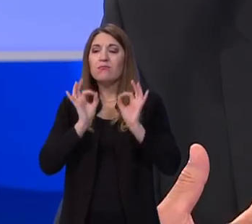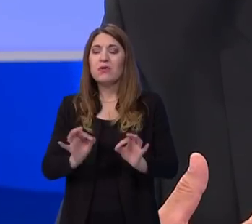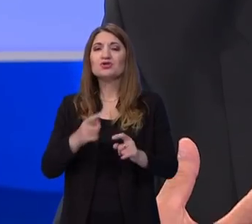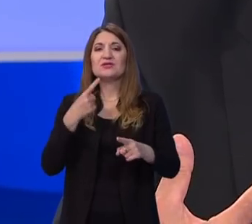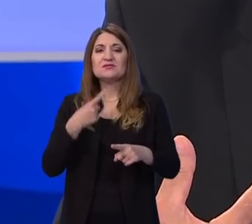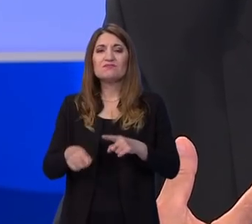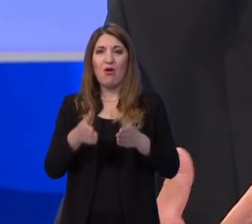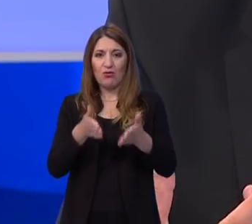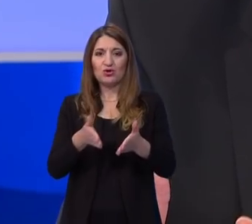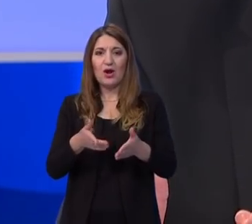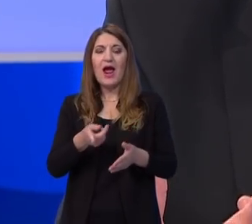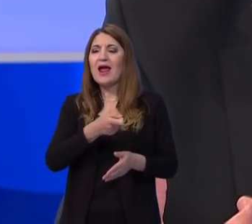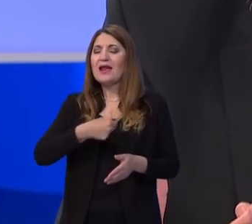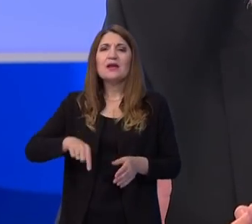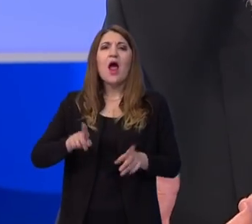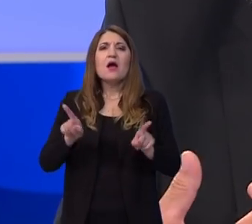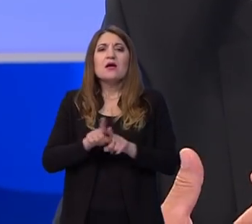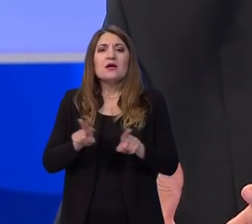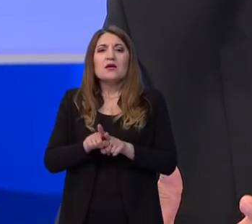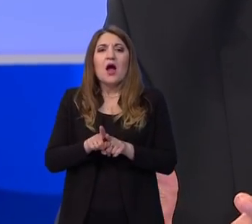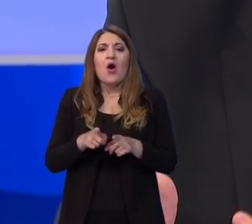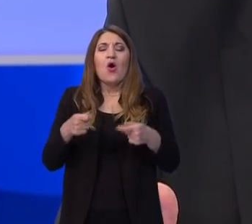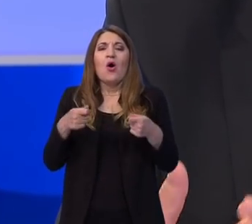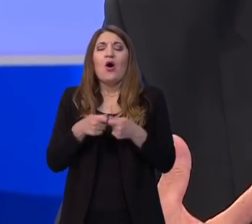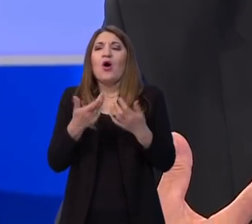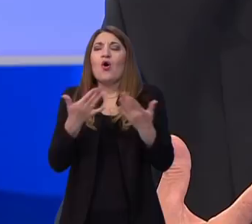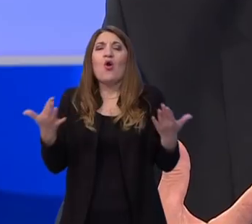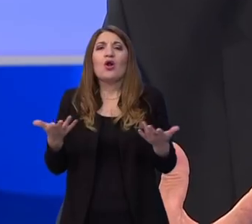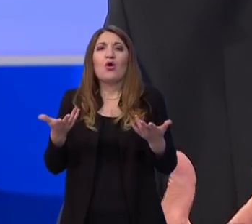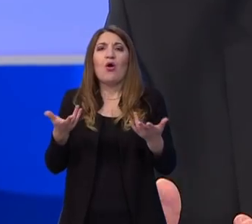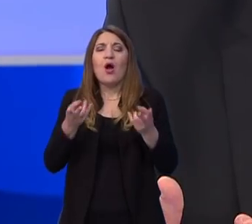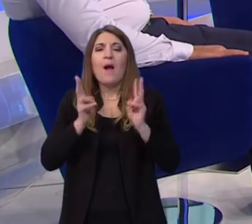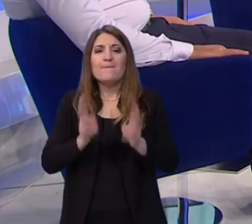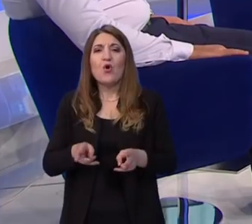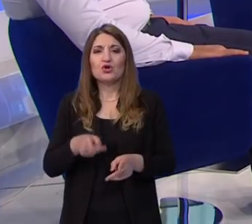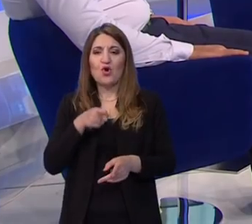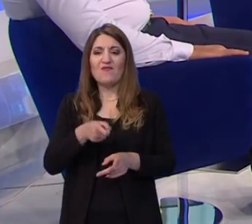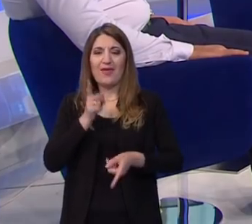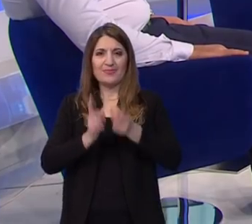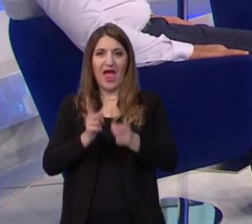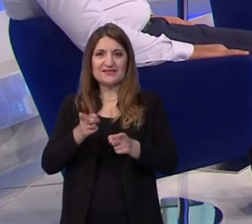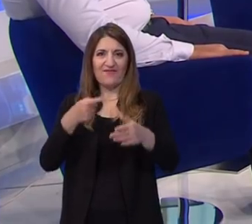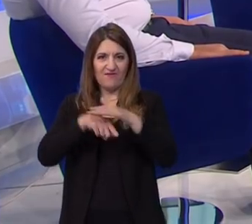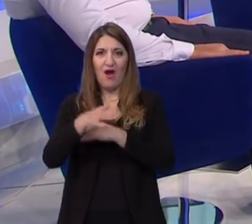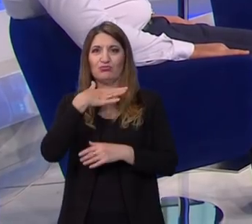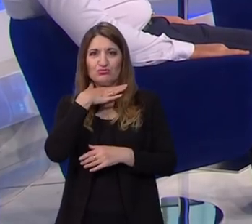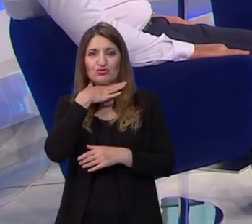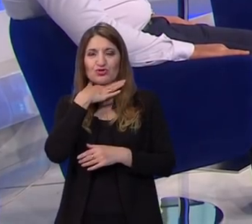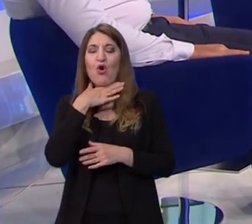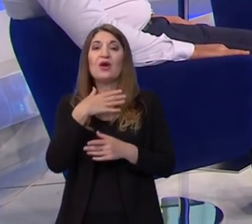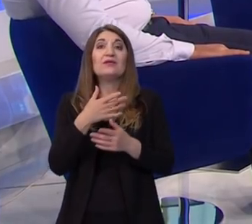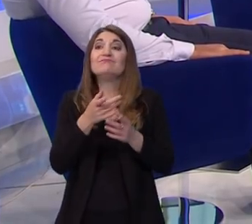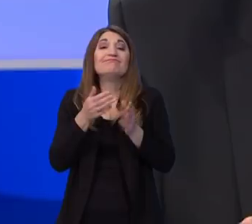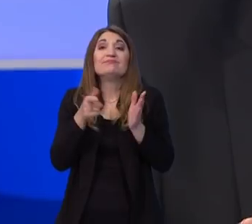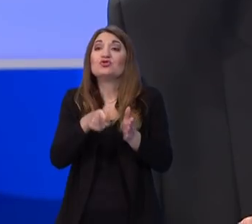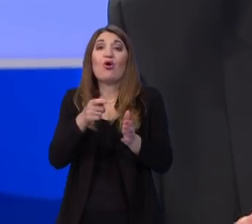toga naše maksimalno forciranje, kad je gotovo to bilo moguće, nastave lice mu lice upravo i zbog